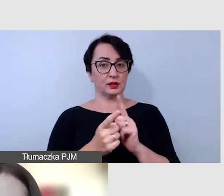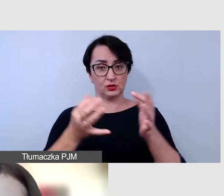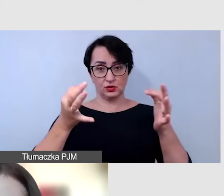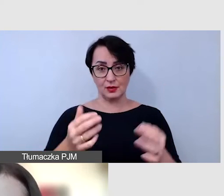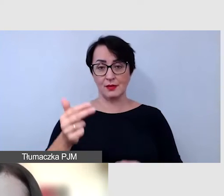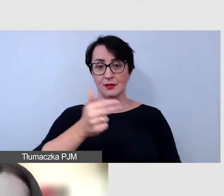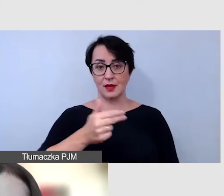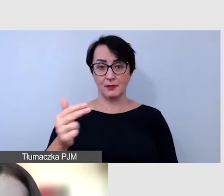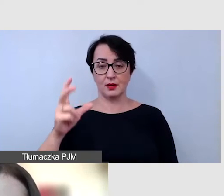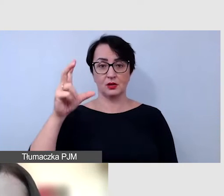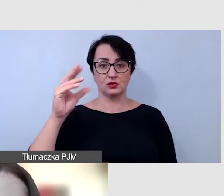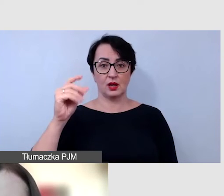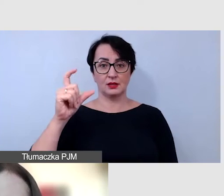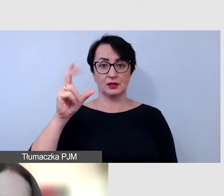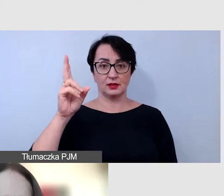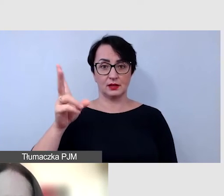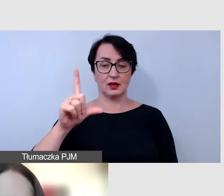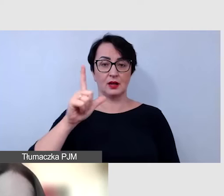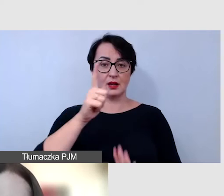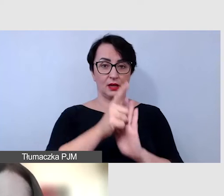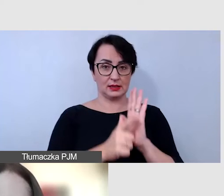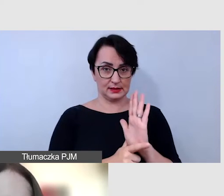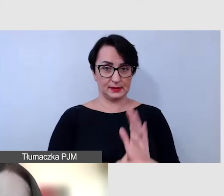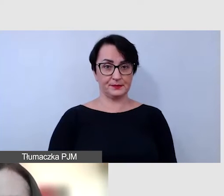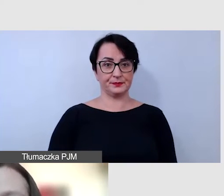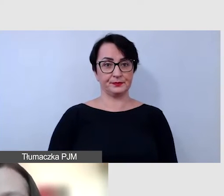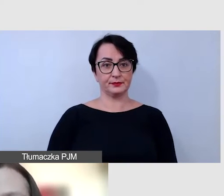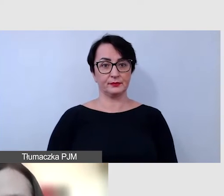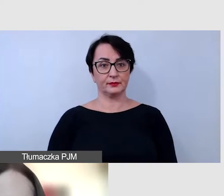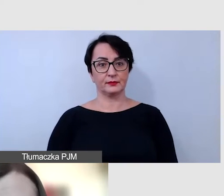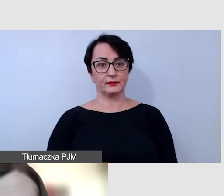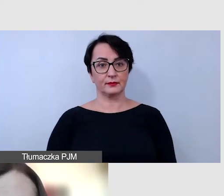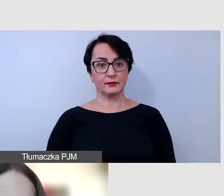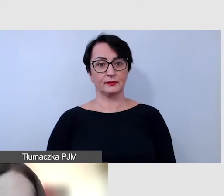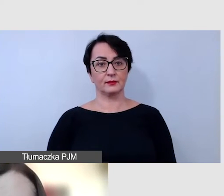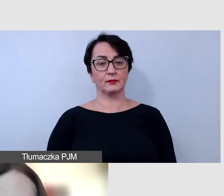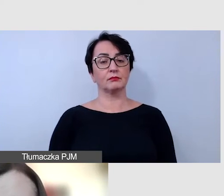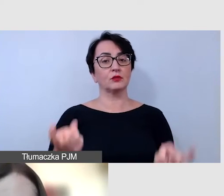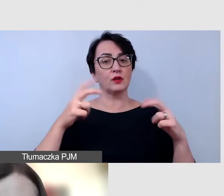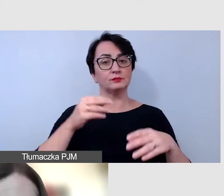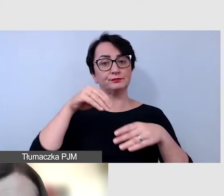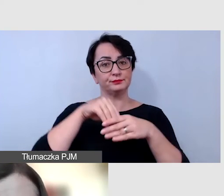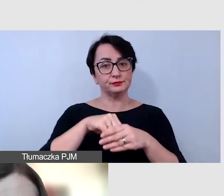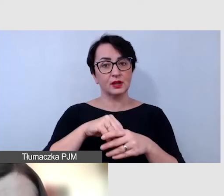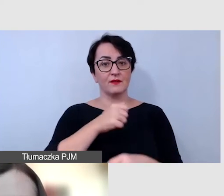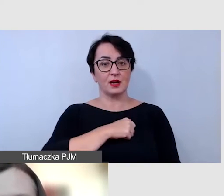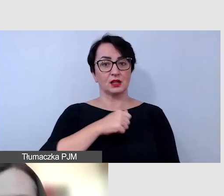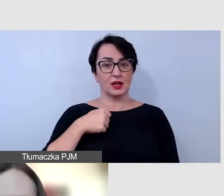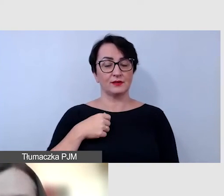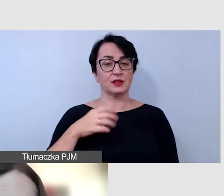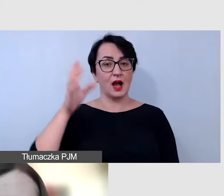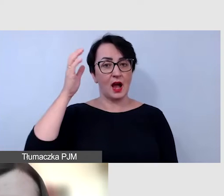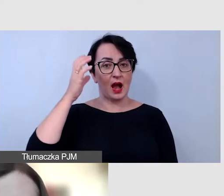temat checklist. Checklisty powstały w ramach Warszawskiej Akademii Dostępności,